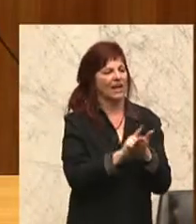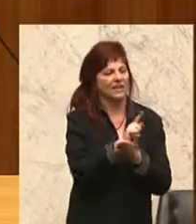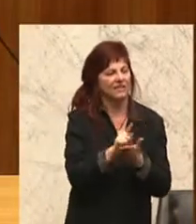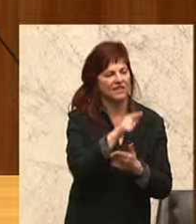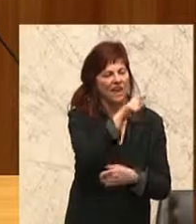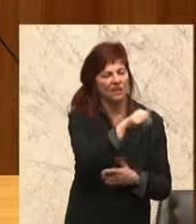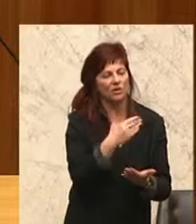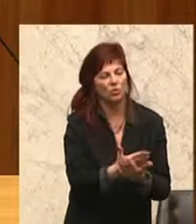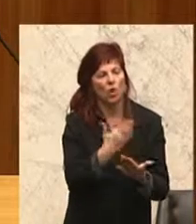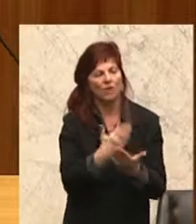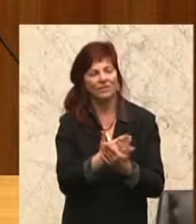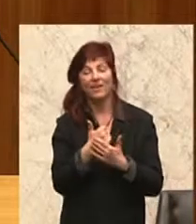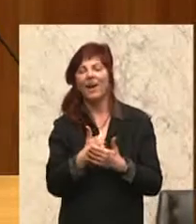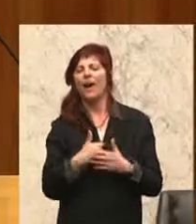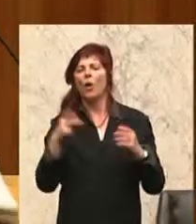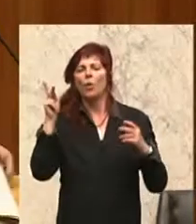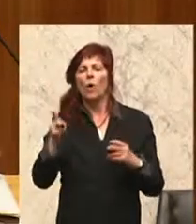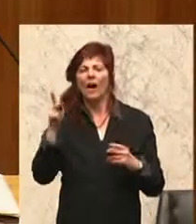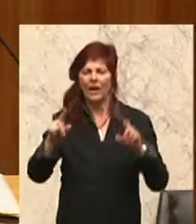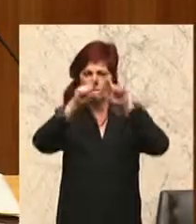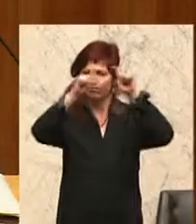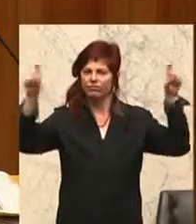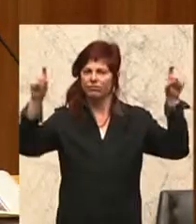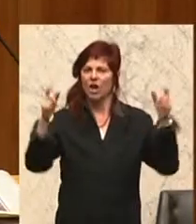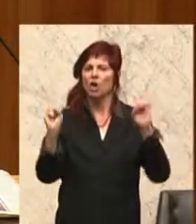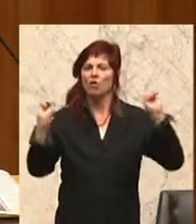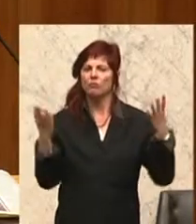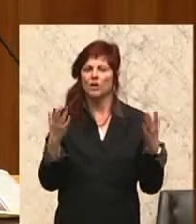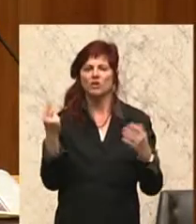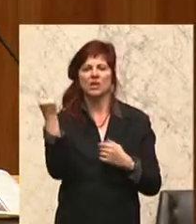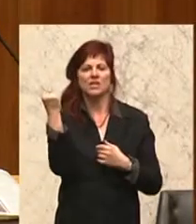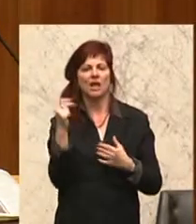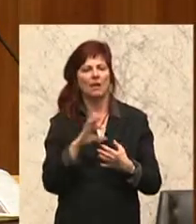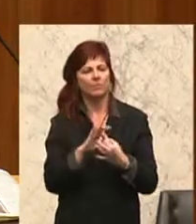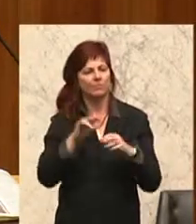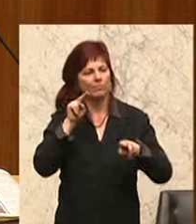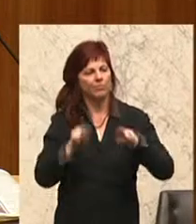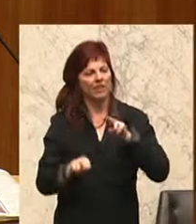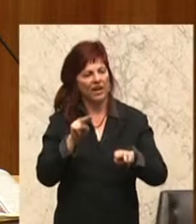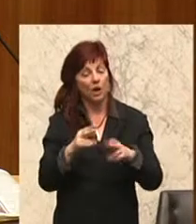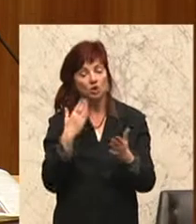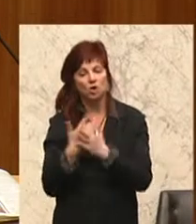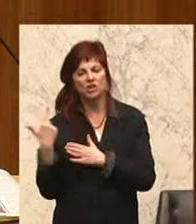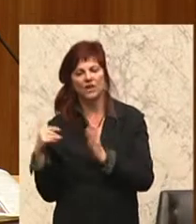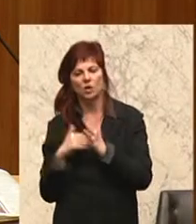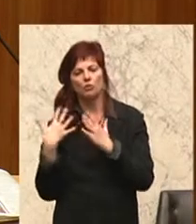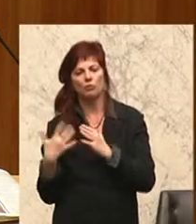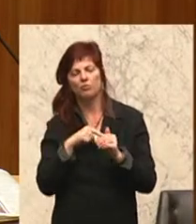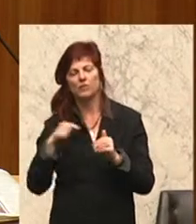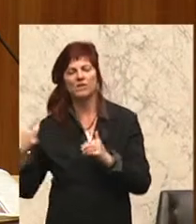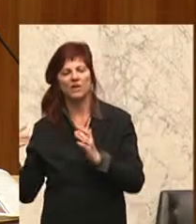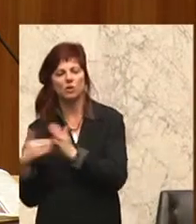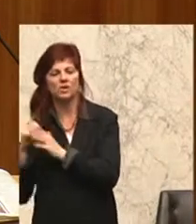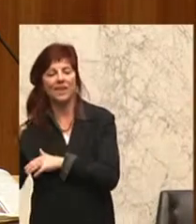für die Pflege. Allein in den Jahren 2005 bis 2013 ist der Bedarf in der Pflege um 180 Millionen Euro